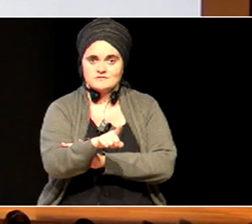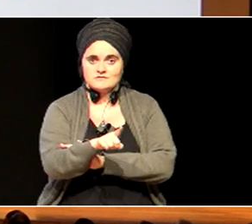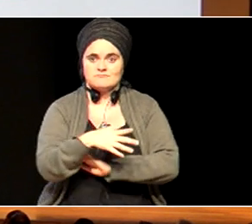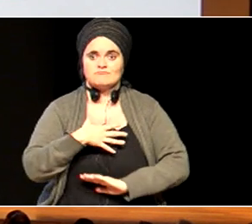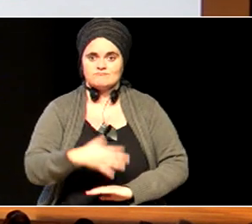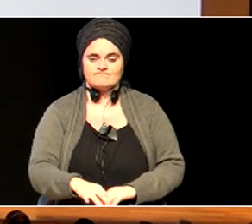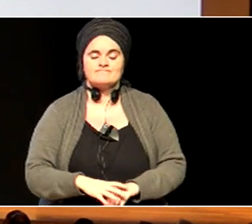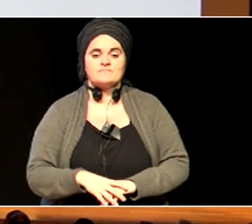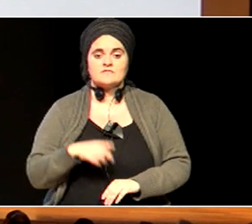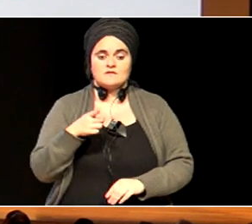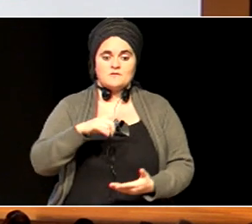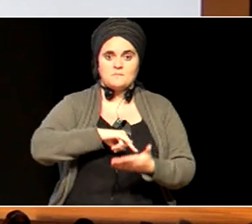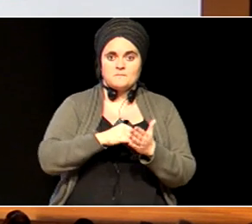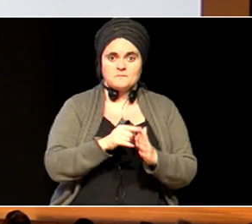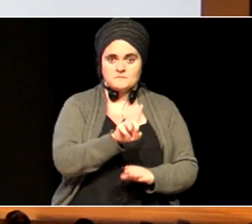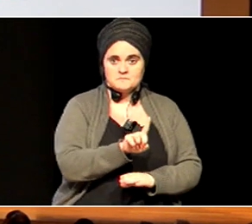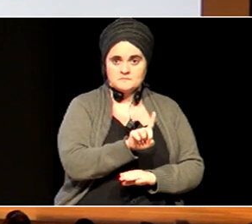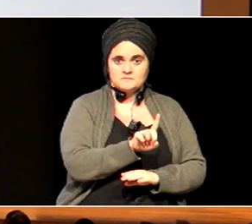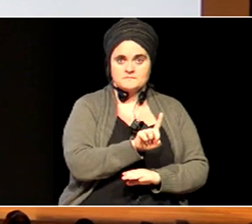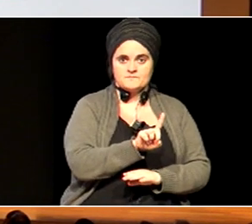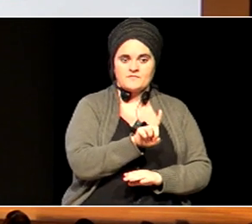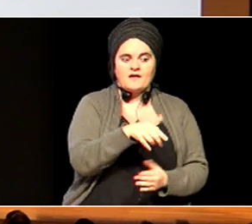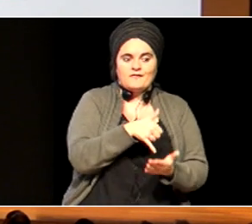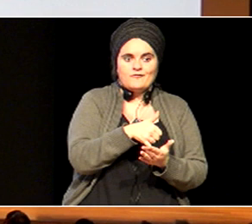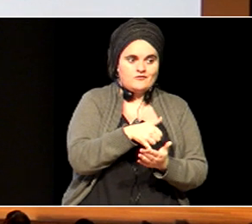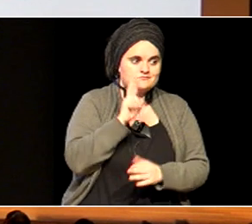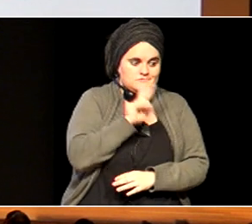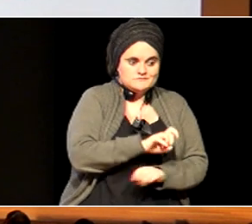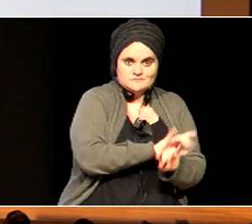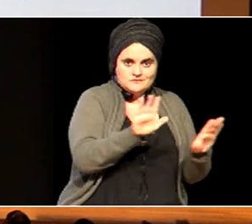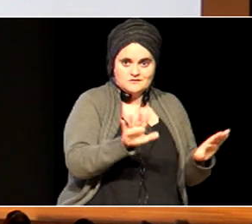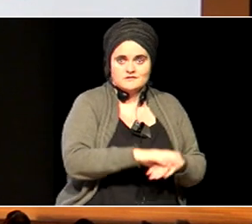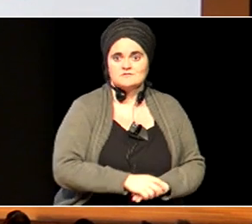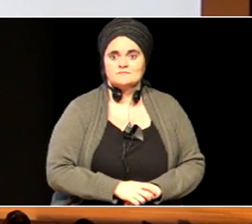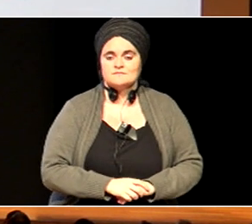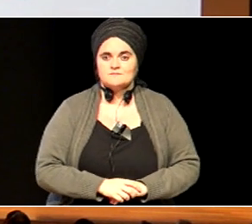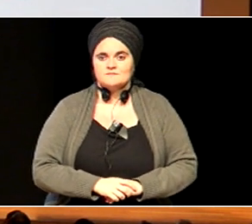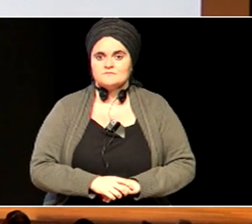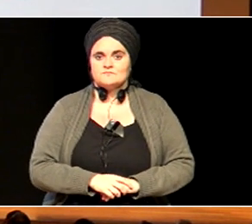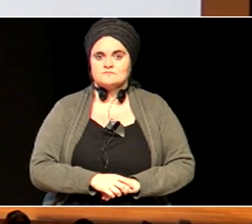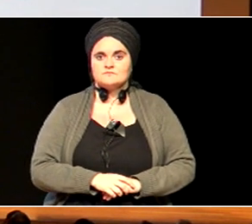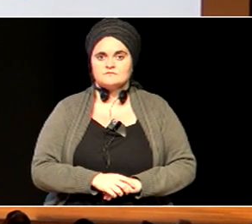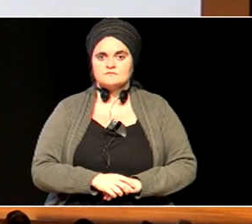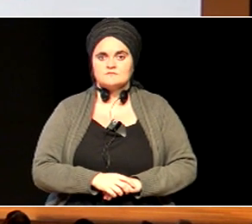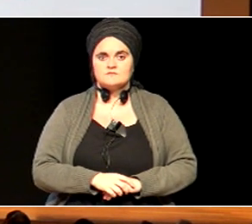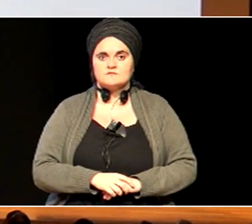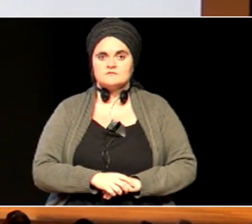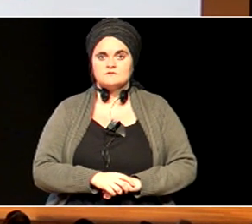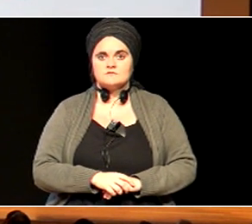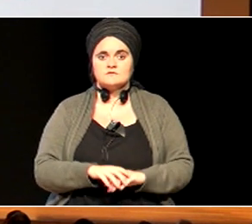ba, noski lehenengo planean, ikusi da hor, aulesi bezala, ez, metodologia, eraginkorren eta,